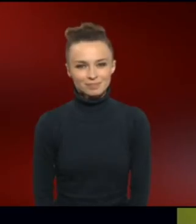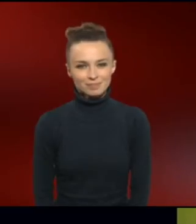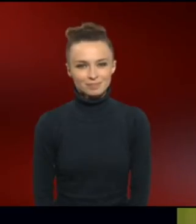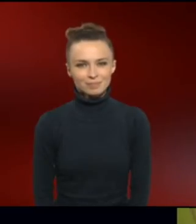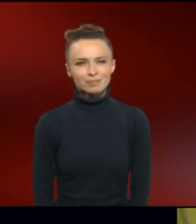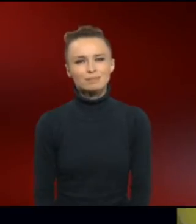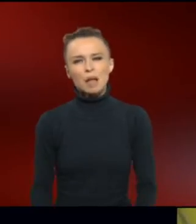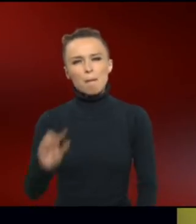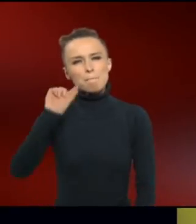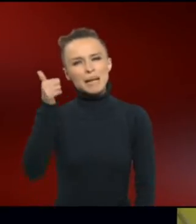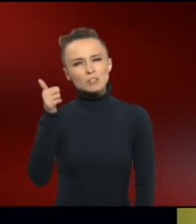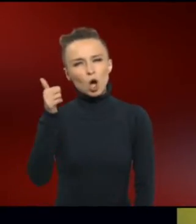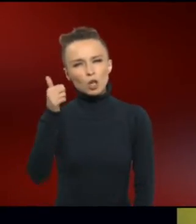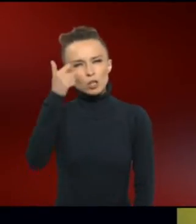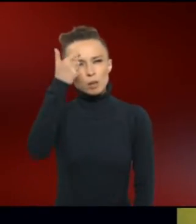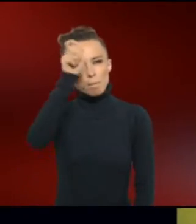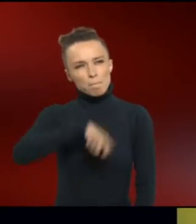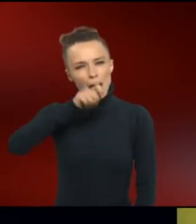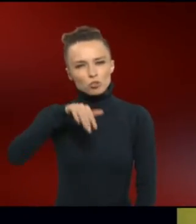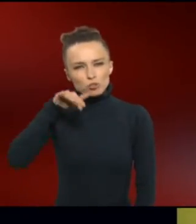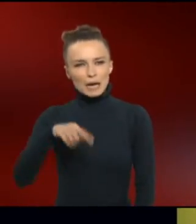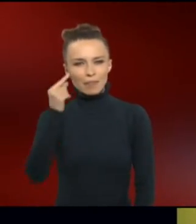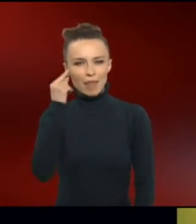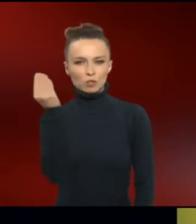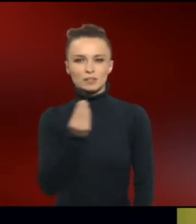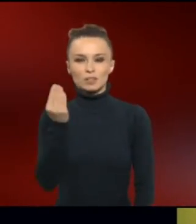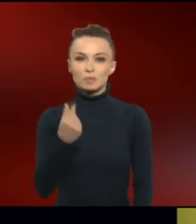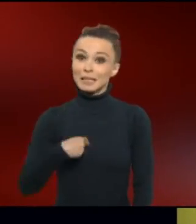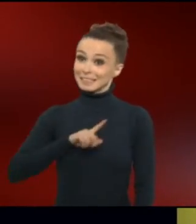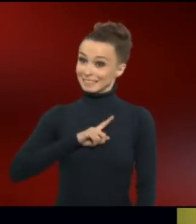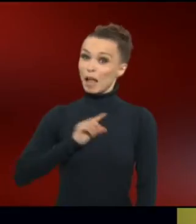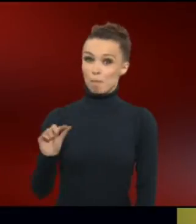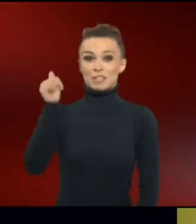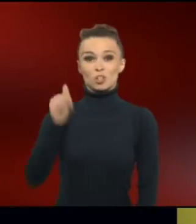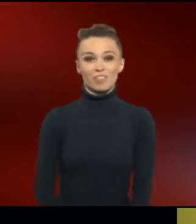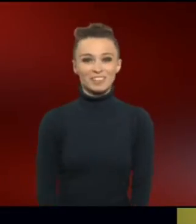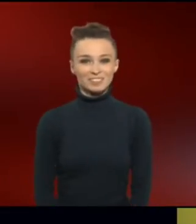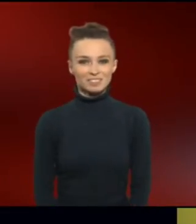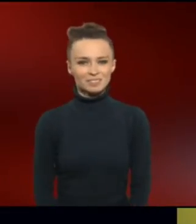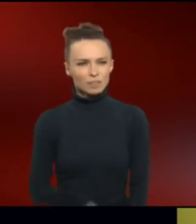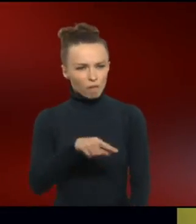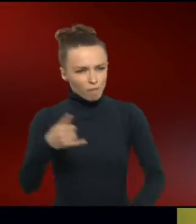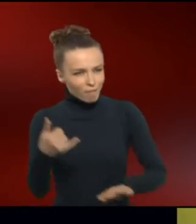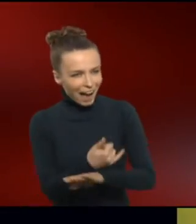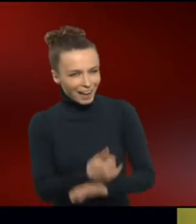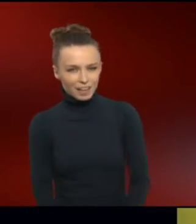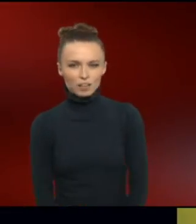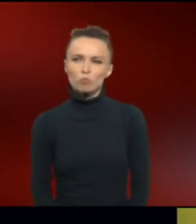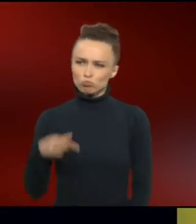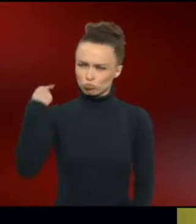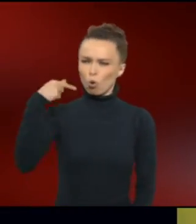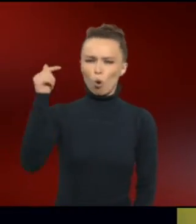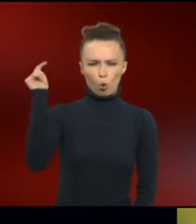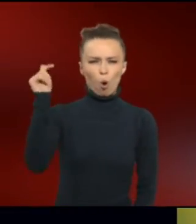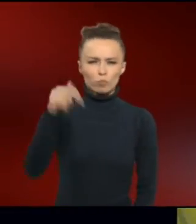Was ist das Besondere an Menschen mit Down-Syndrom? Ich bin das Besondere. Bist du verheiratet? Kommt noch.